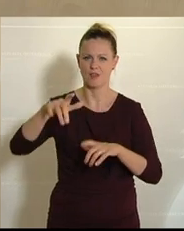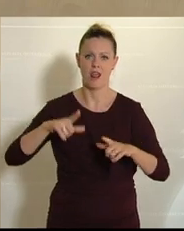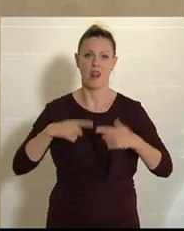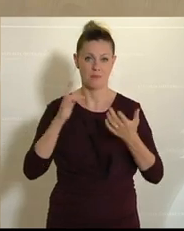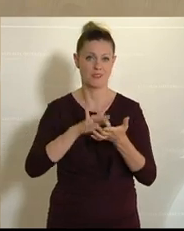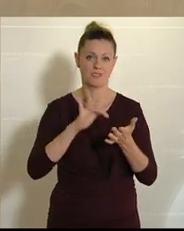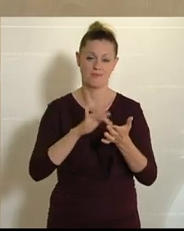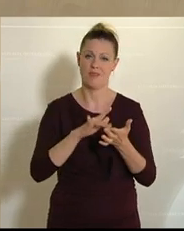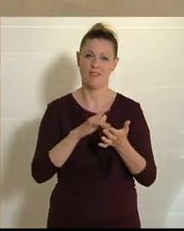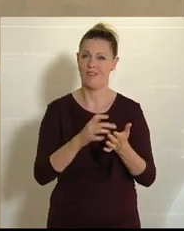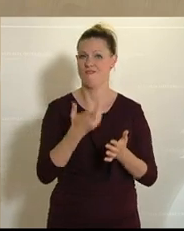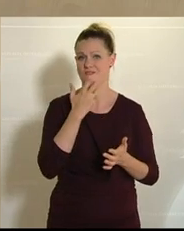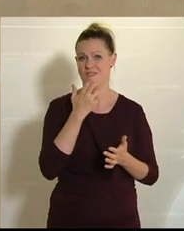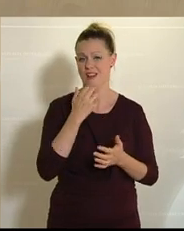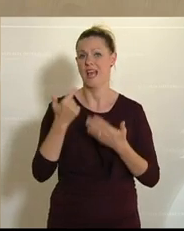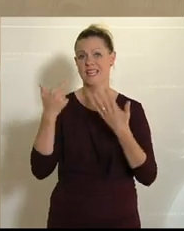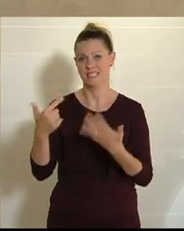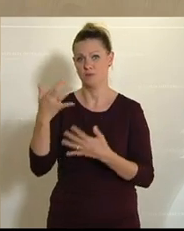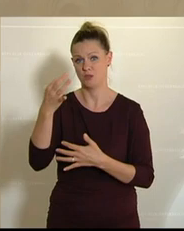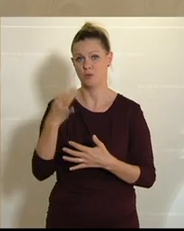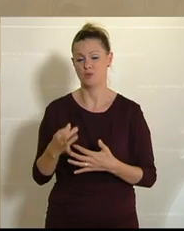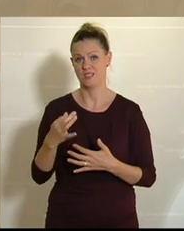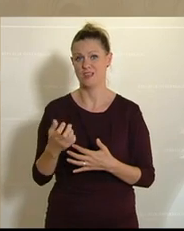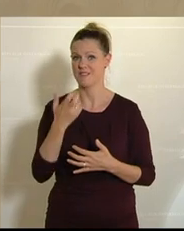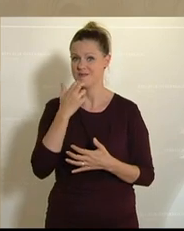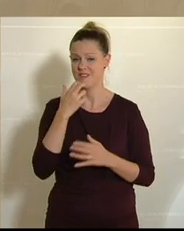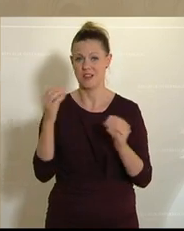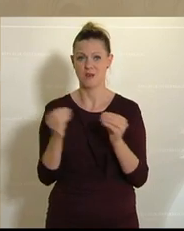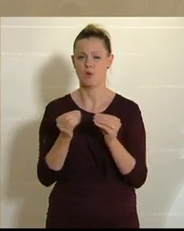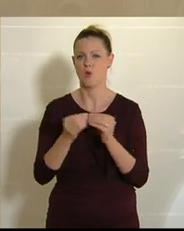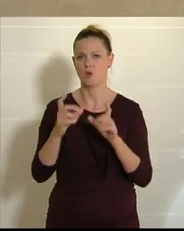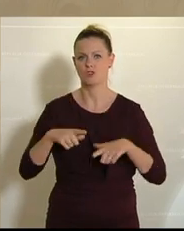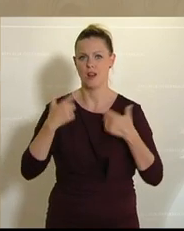befürworten und wollen und immerhin 70 Prozent biologische Lebensmittel.